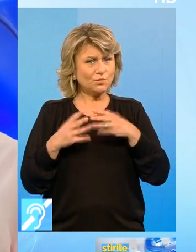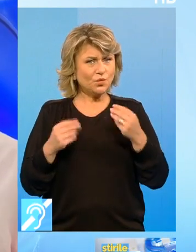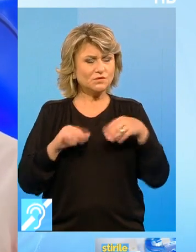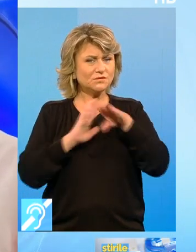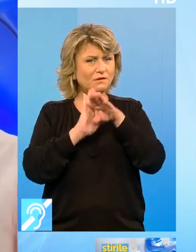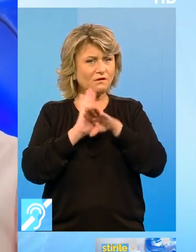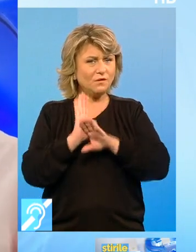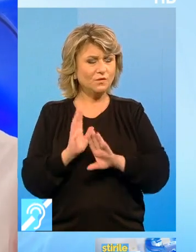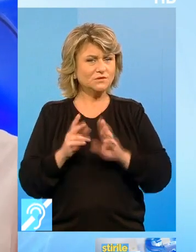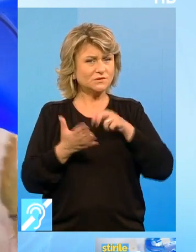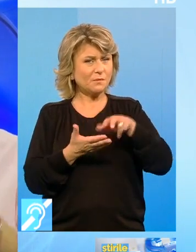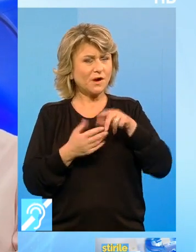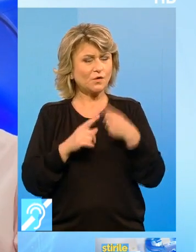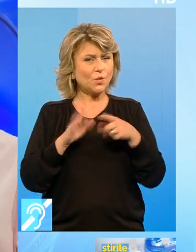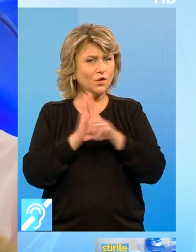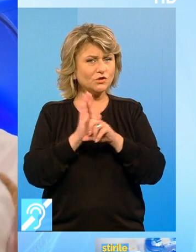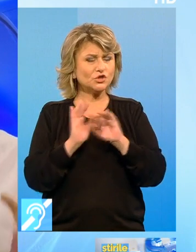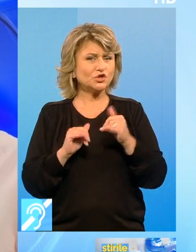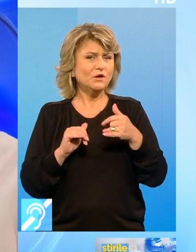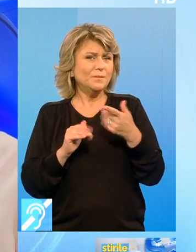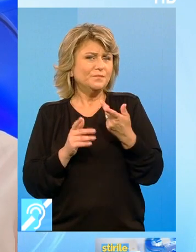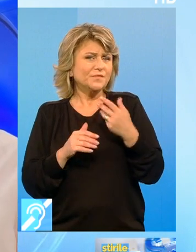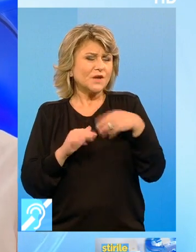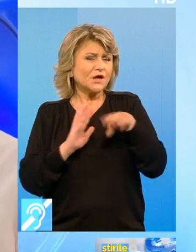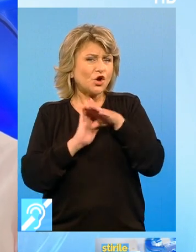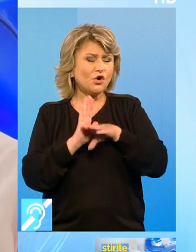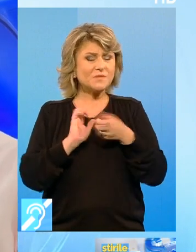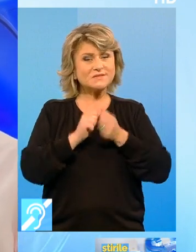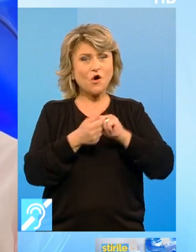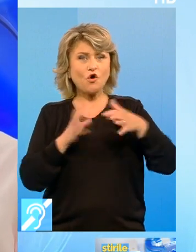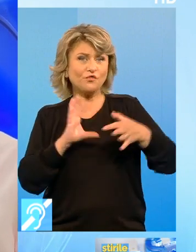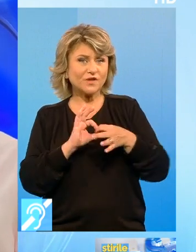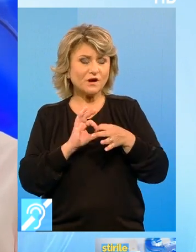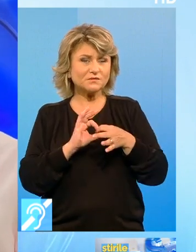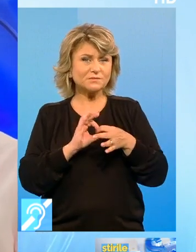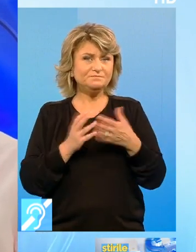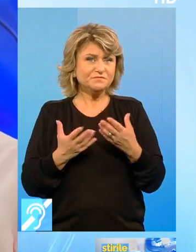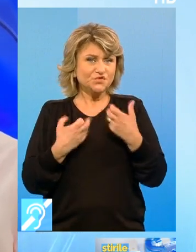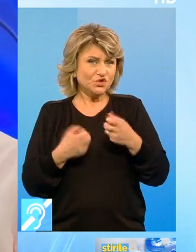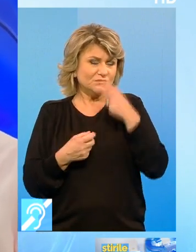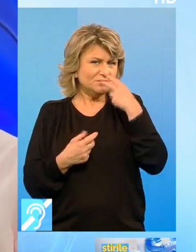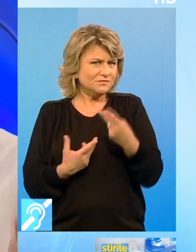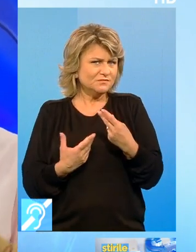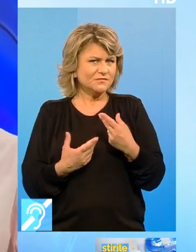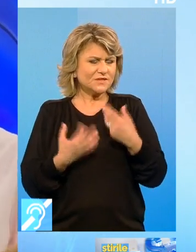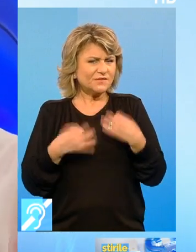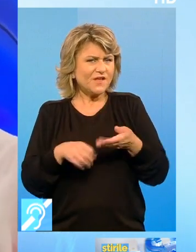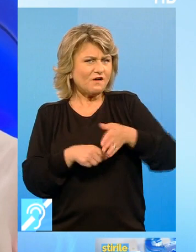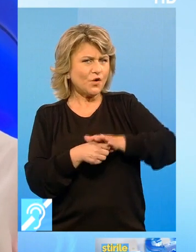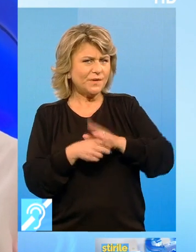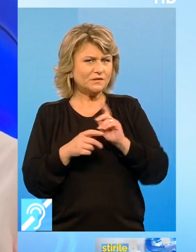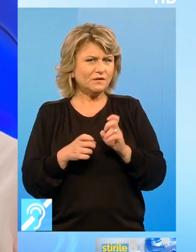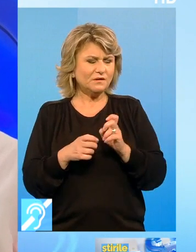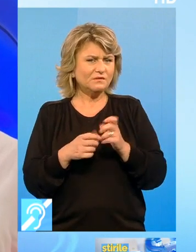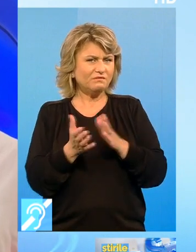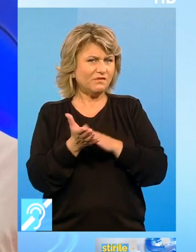defileze cu legea Cu normele sau cu contractele Astfel încât ceea ce pretind Sau spun să fie acoperit De